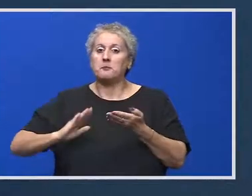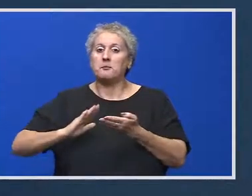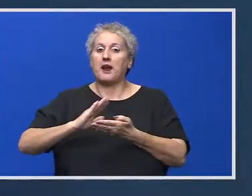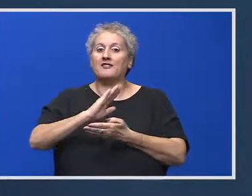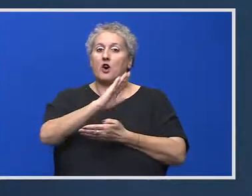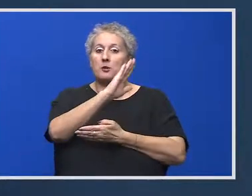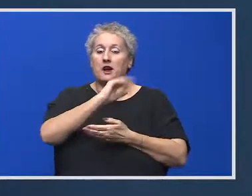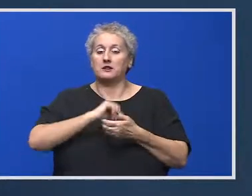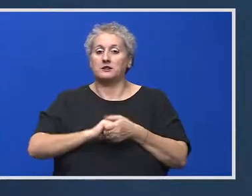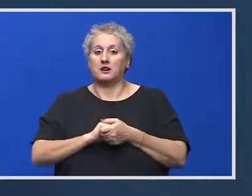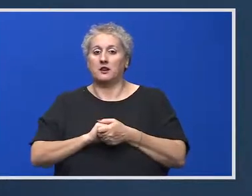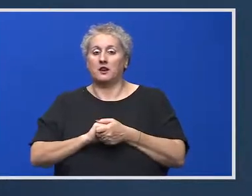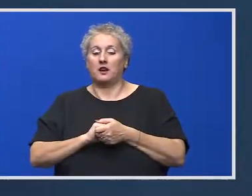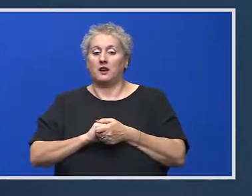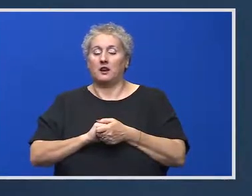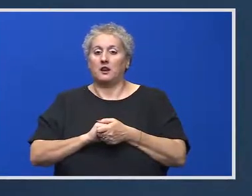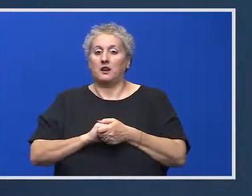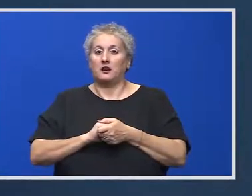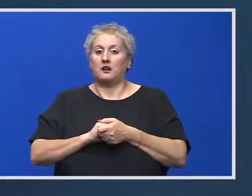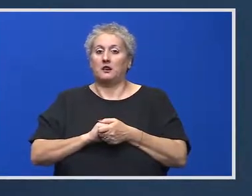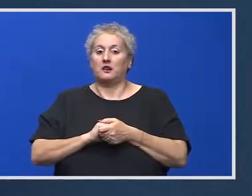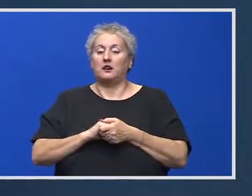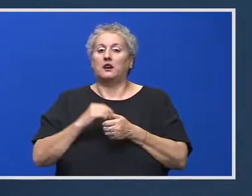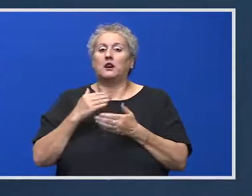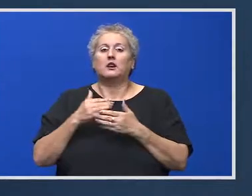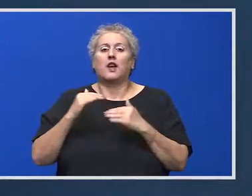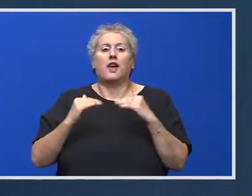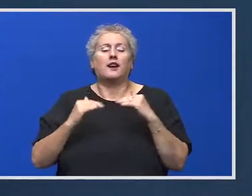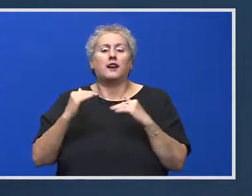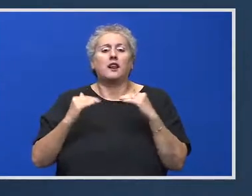dorește să asigure coerență și echilibru